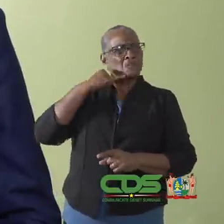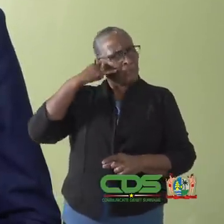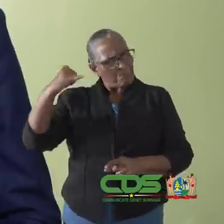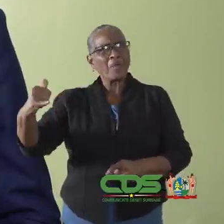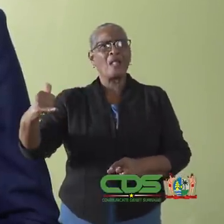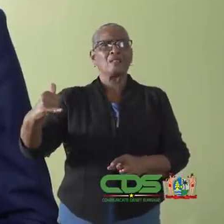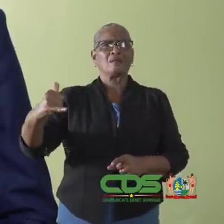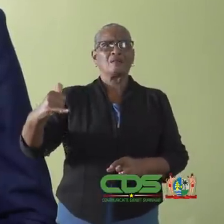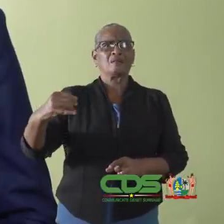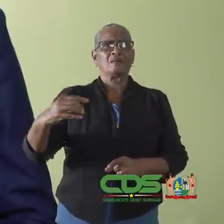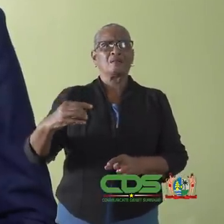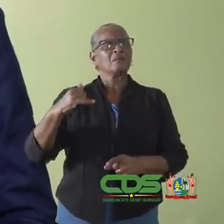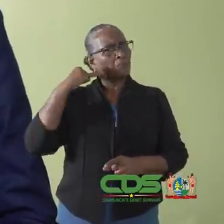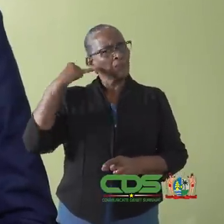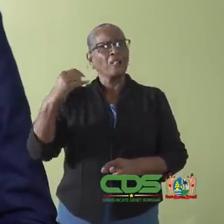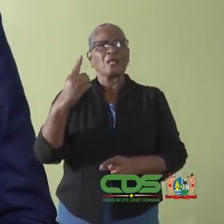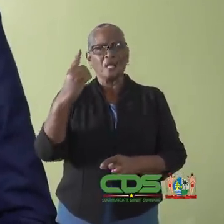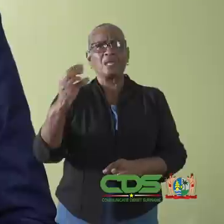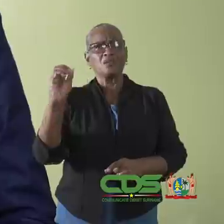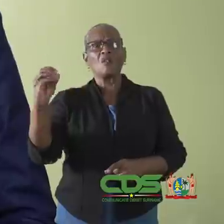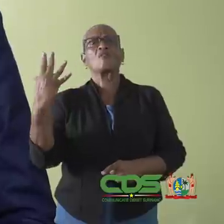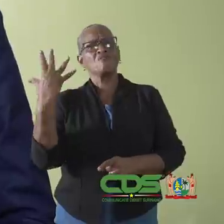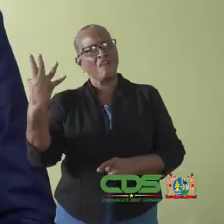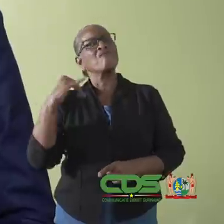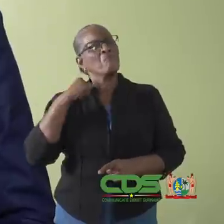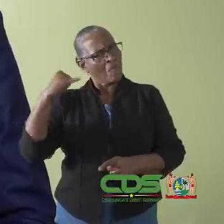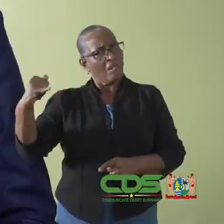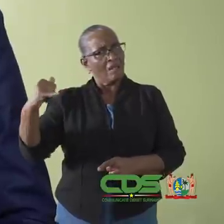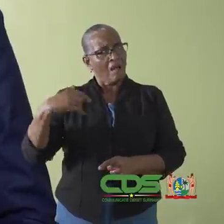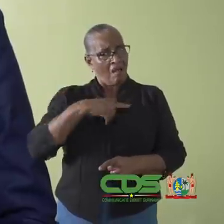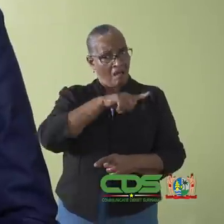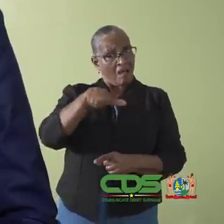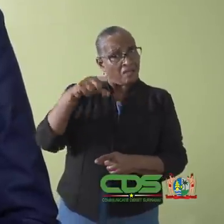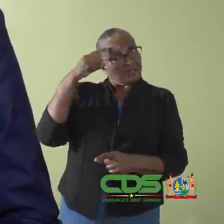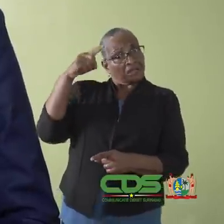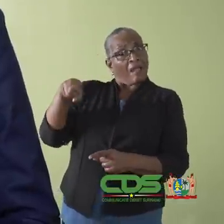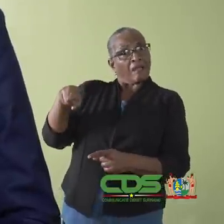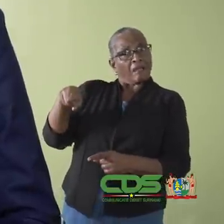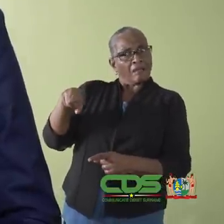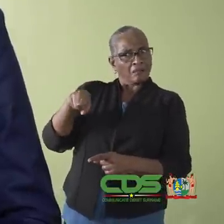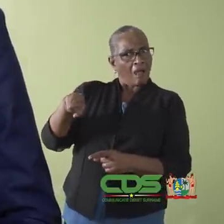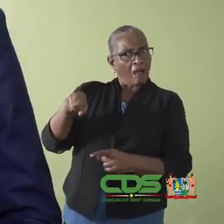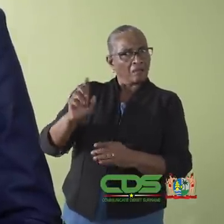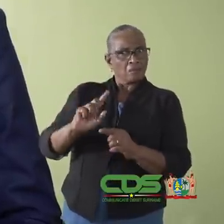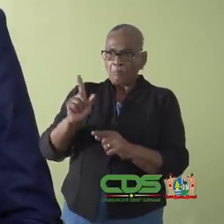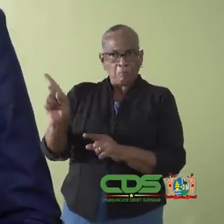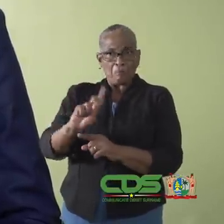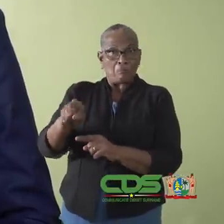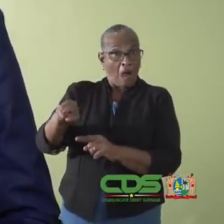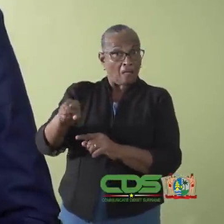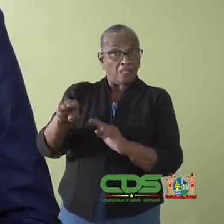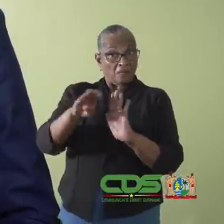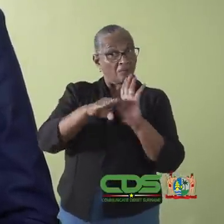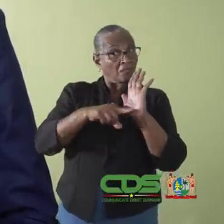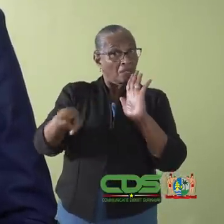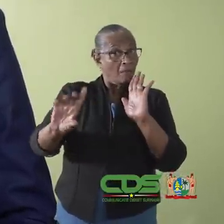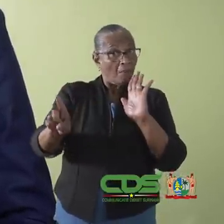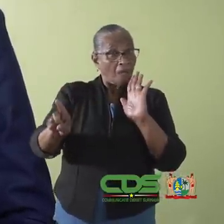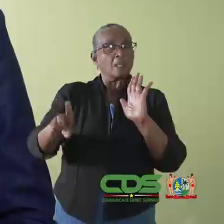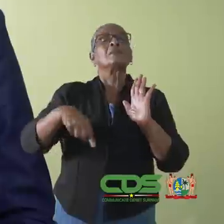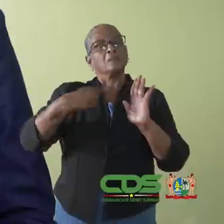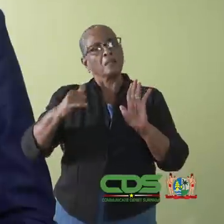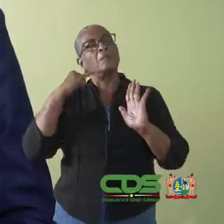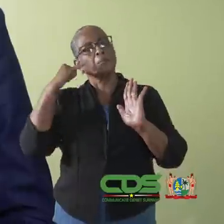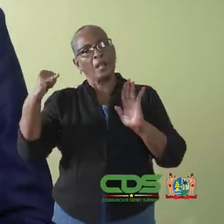niet om te bellen naar het Quick Response Team op het telefoonnummer 105 indien u denkt dat er sprake is van overtreden van de